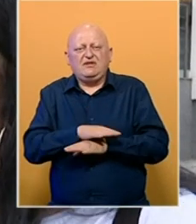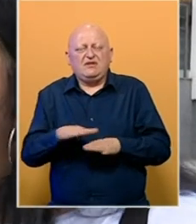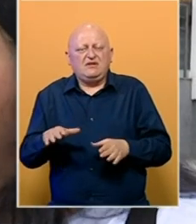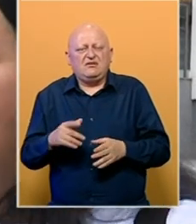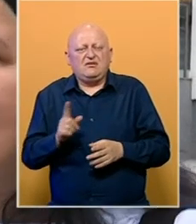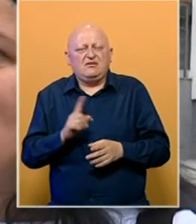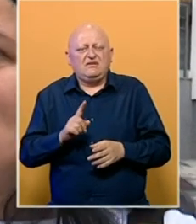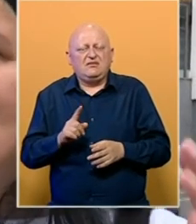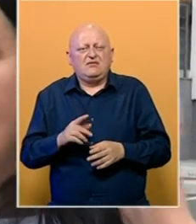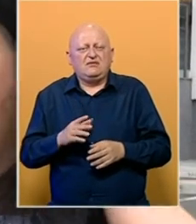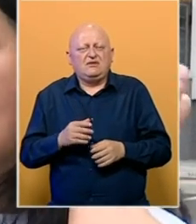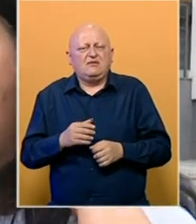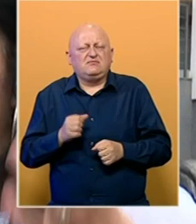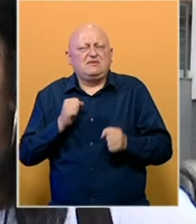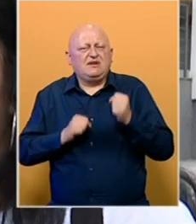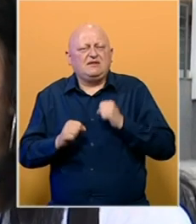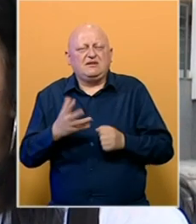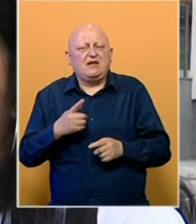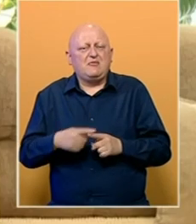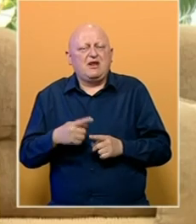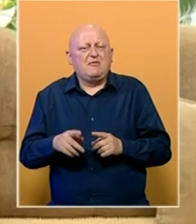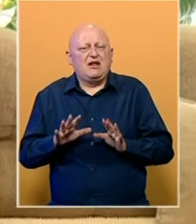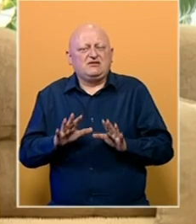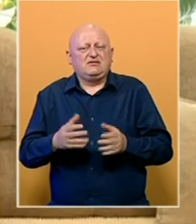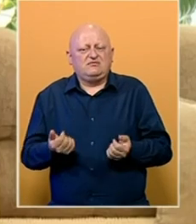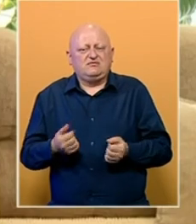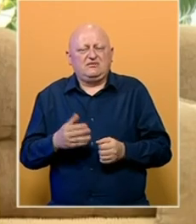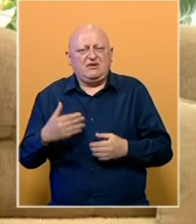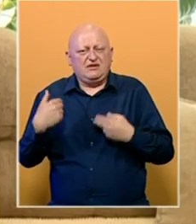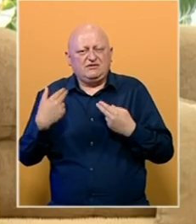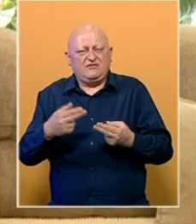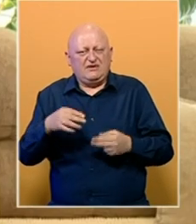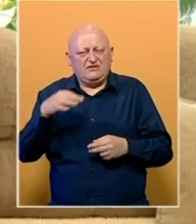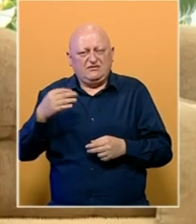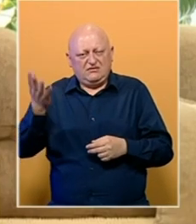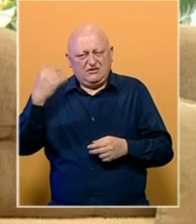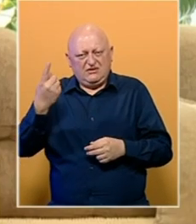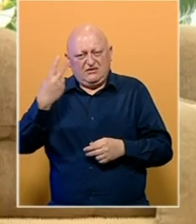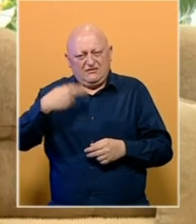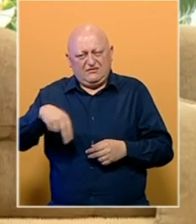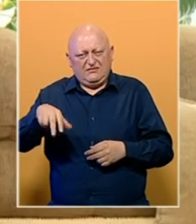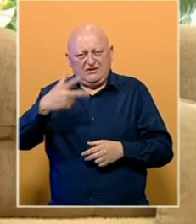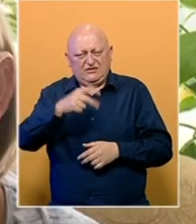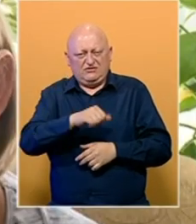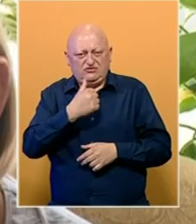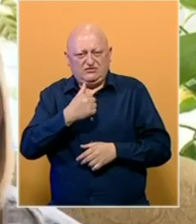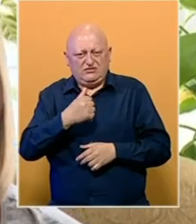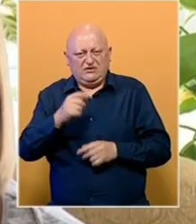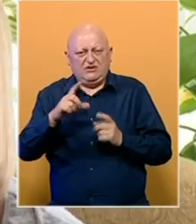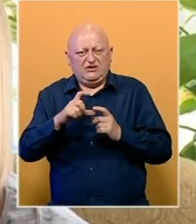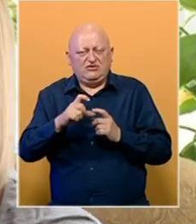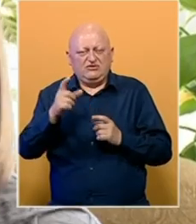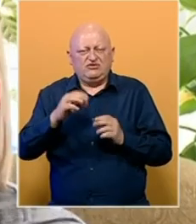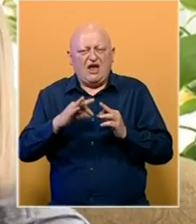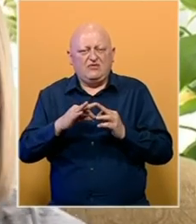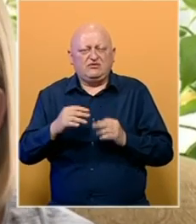Nešto niko nikoga ne potnose. Ja nema razloga da ga mrzi. Iako se vratila u Srebrenicu još davne 2003. godine, Šehida